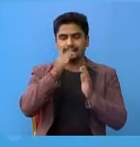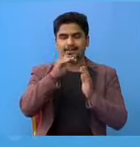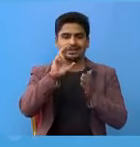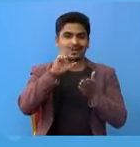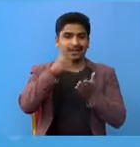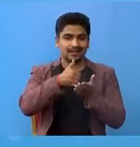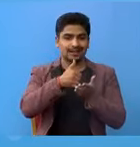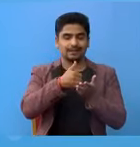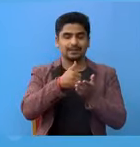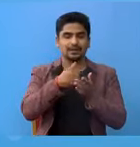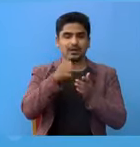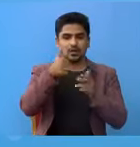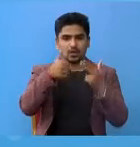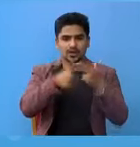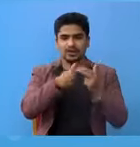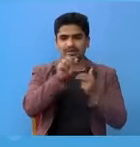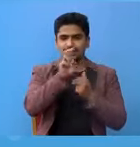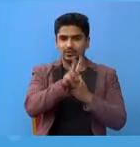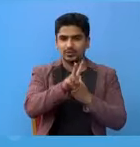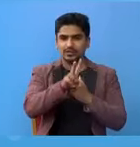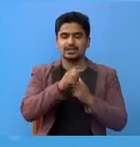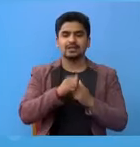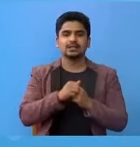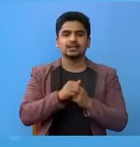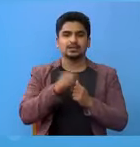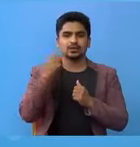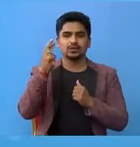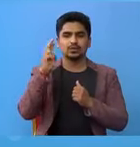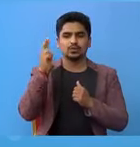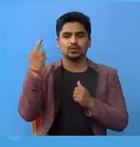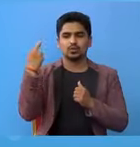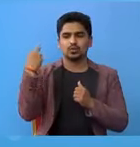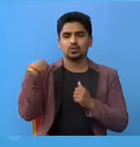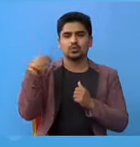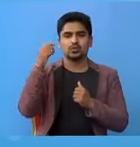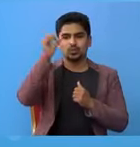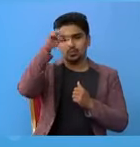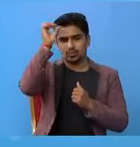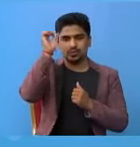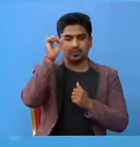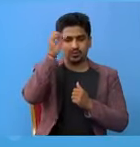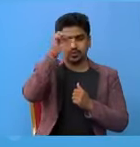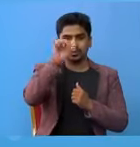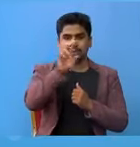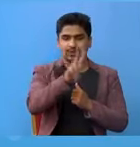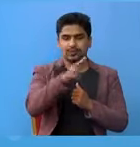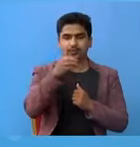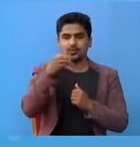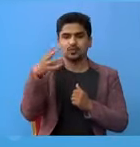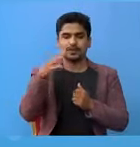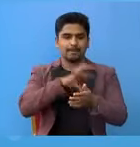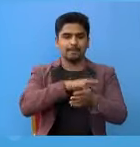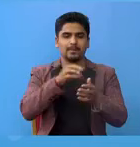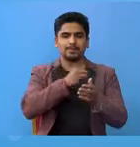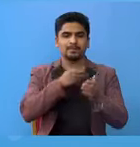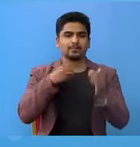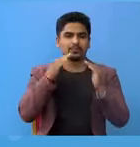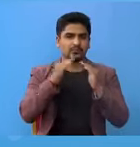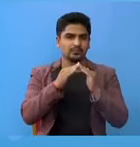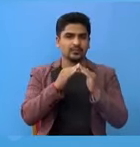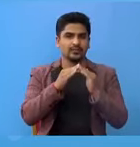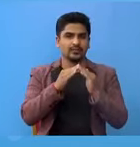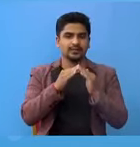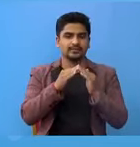मां अर्गा खांची का दुई जना रुकुम पुर्व का दुई जना शुर्खेत प्रादेशिक अस्पताल